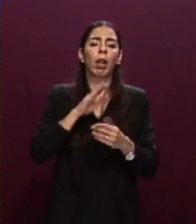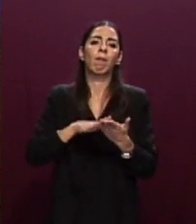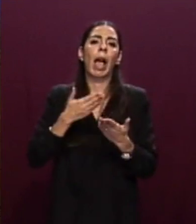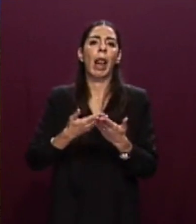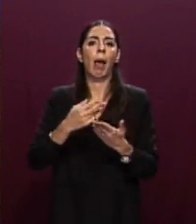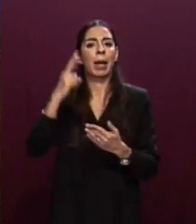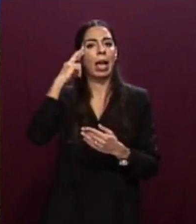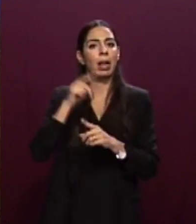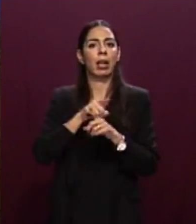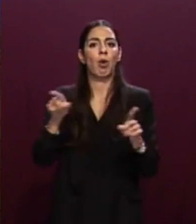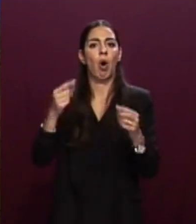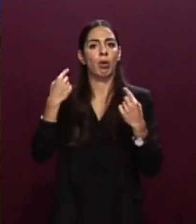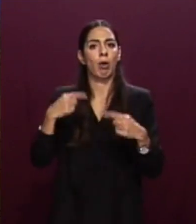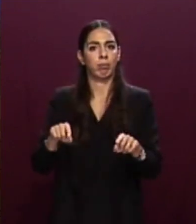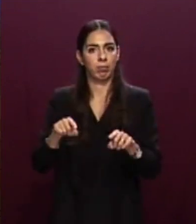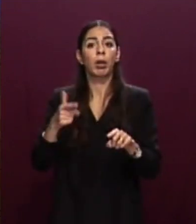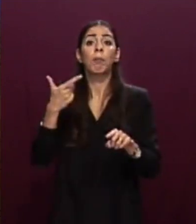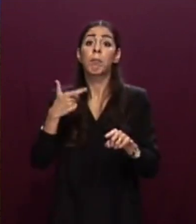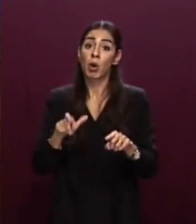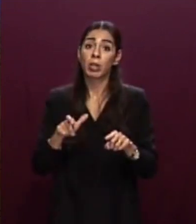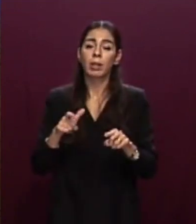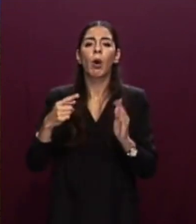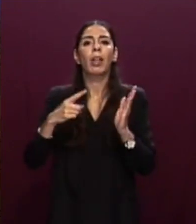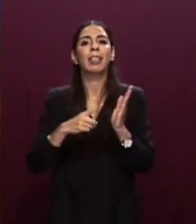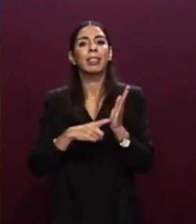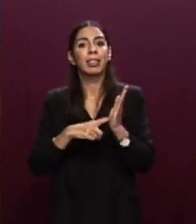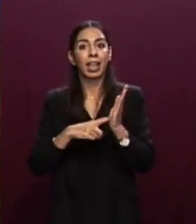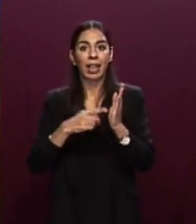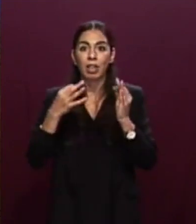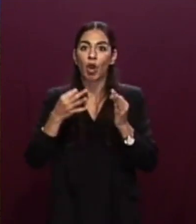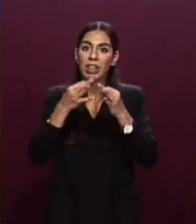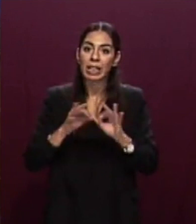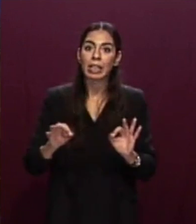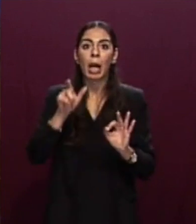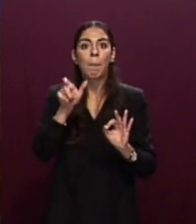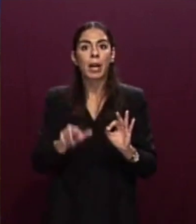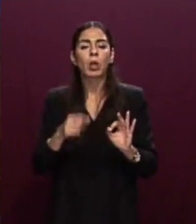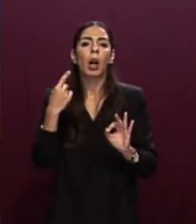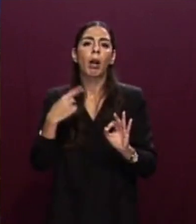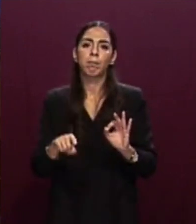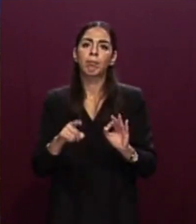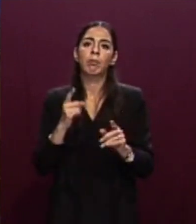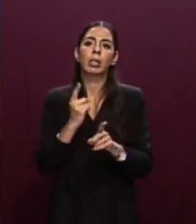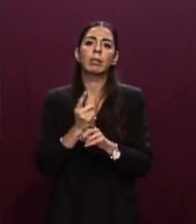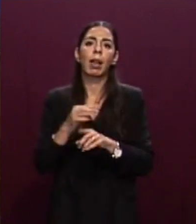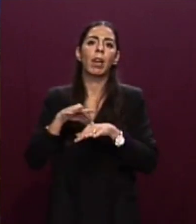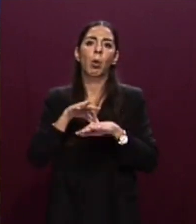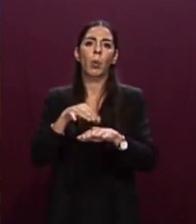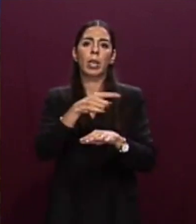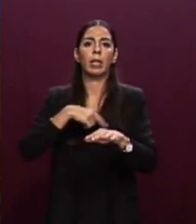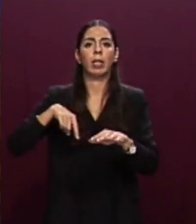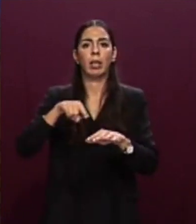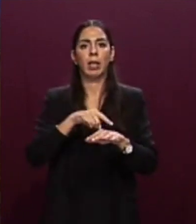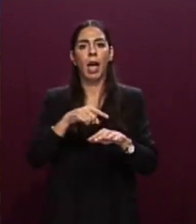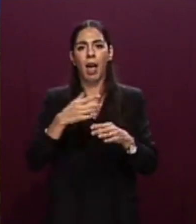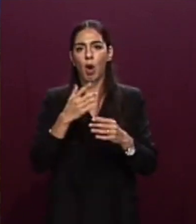affinché il tema della dignità della persona sia la lenta attraverso cui si possano mettere a fuoco le decisioni di questo esecutivo a cui spetta,